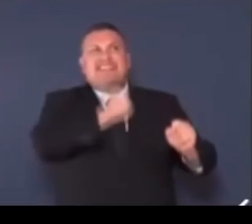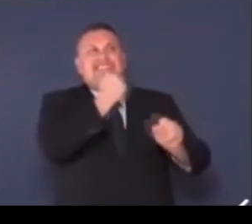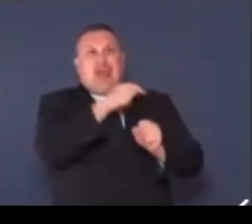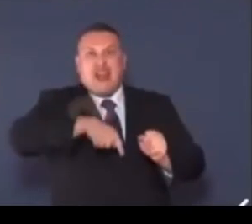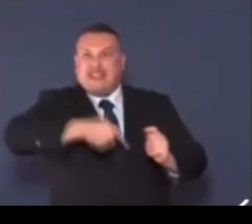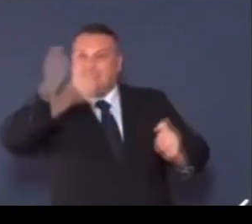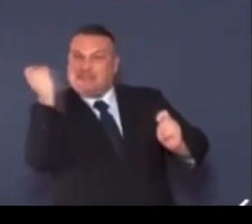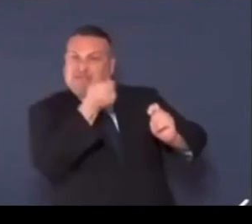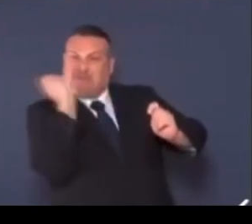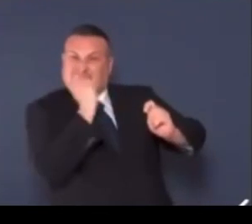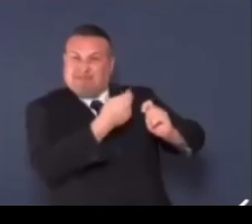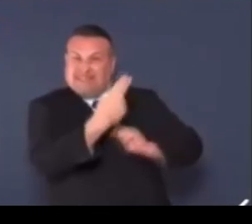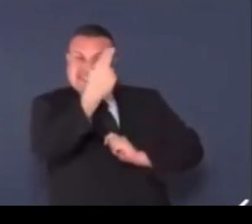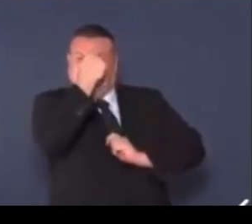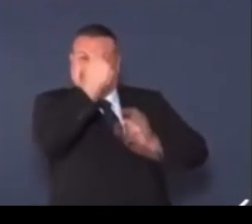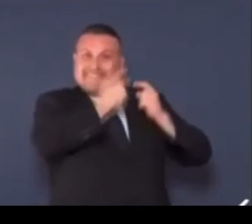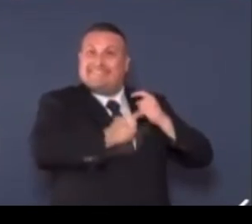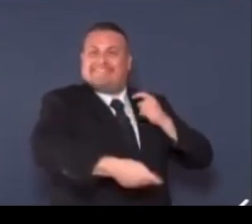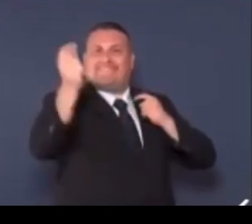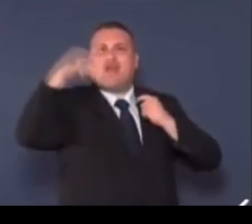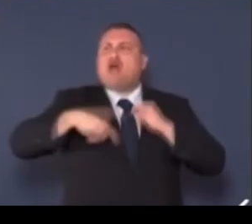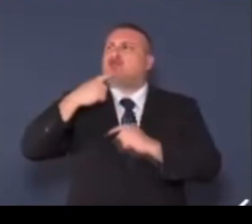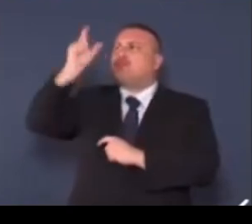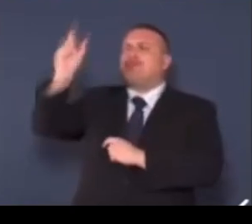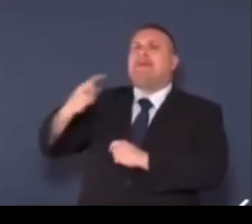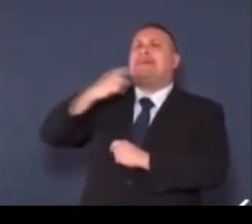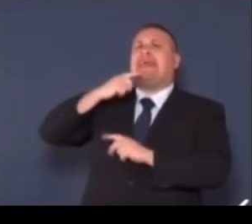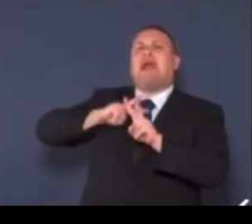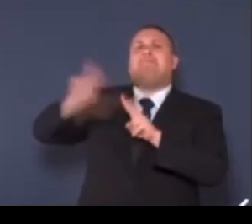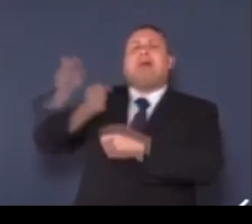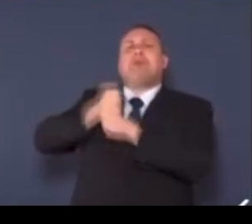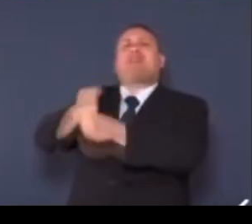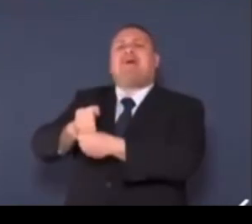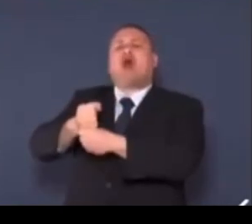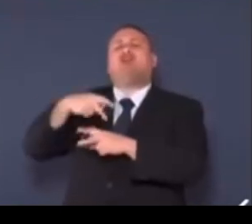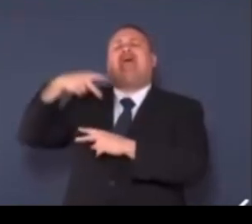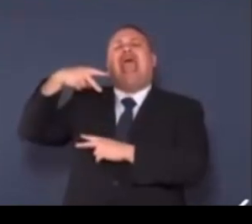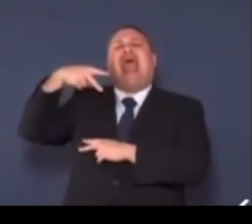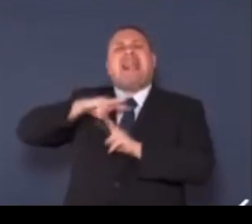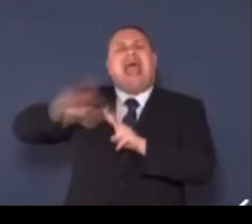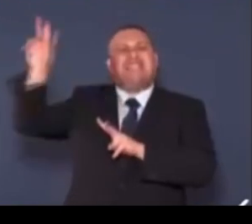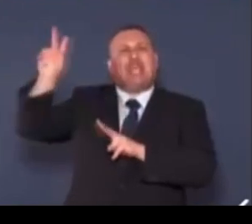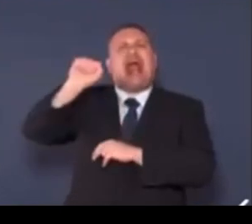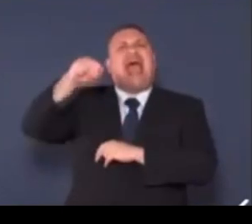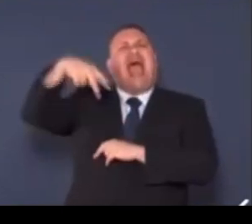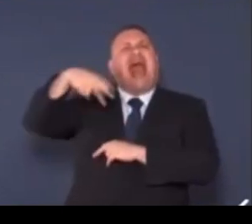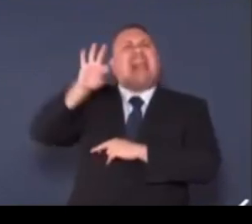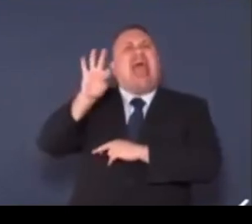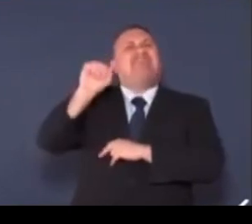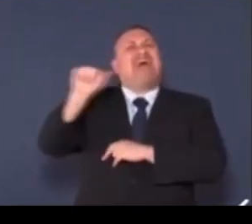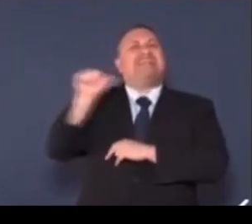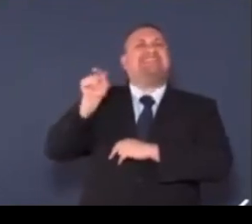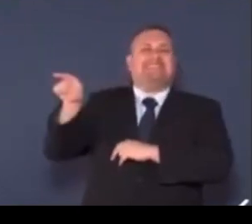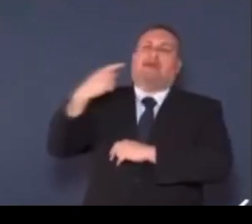La prossima testimonianza arriva dal portavoce nazionale della Piam, la piattaforma italiana creata da Anfas per dar voce alle persone con